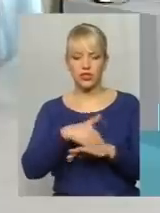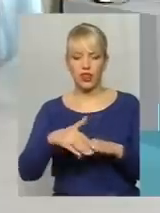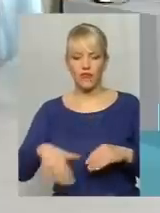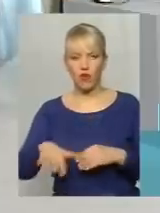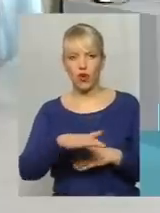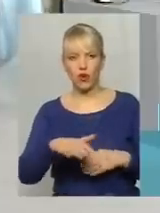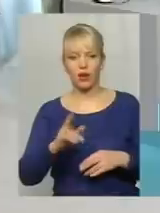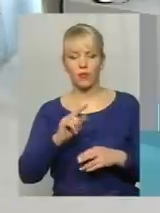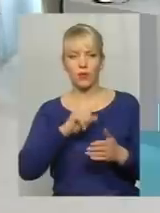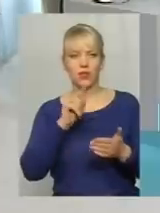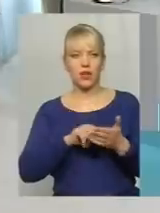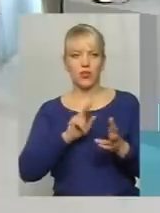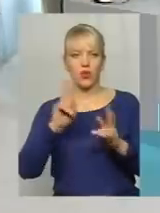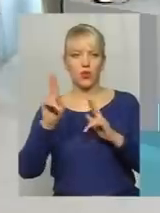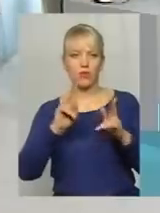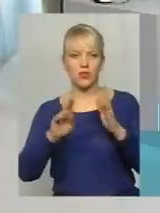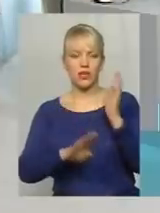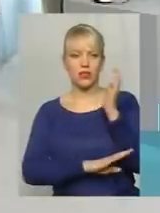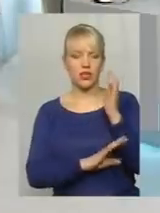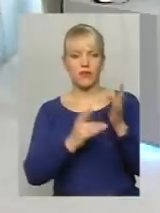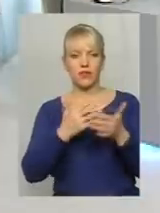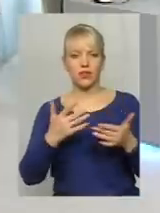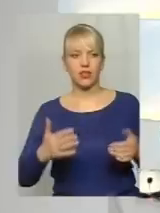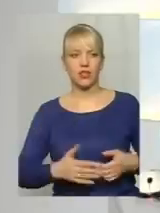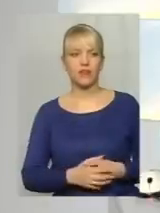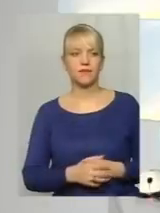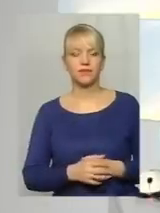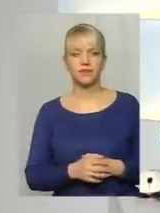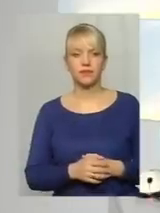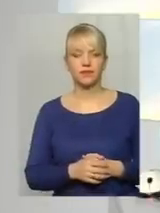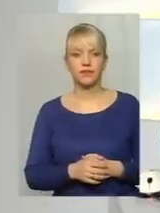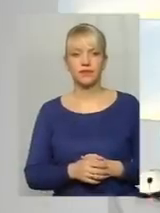обріжання дерева і так далі. Дякуємо. Дякуємо.